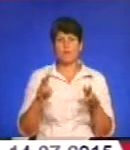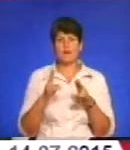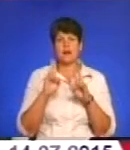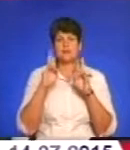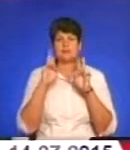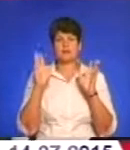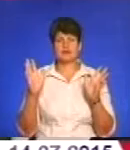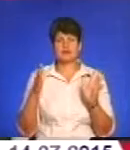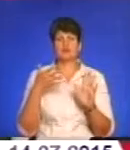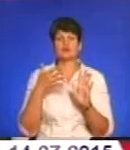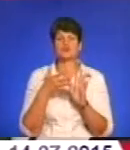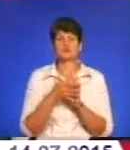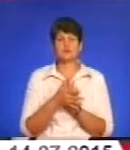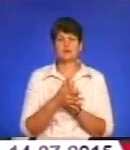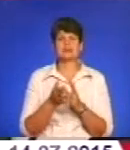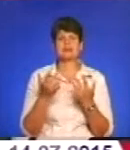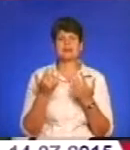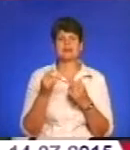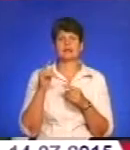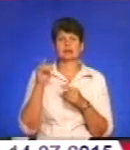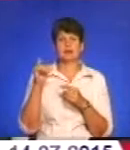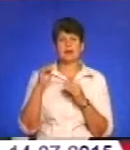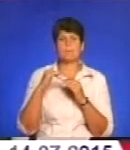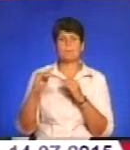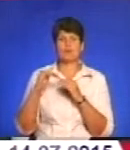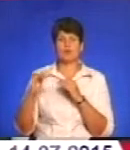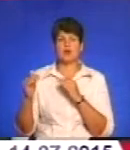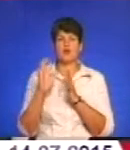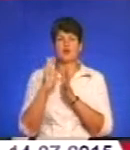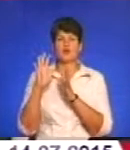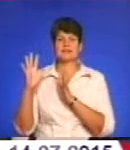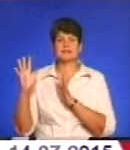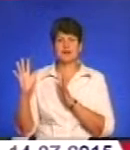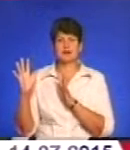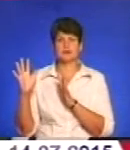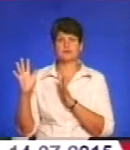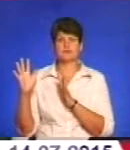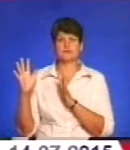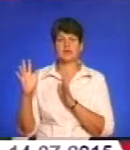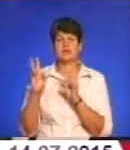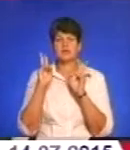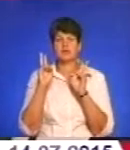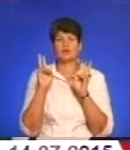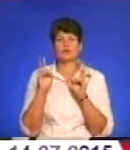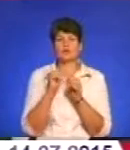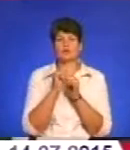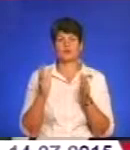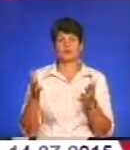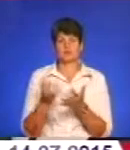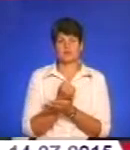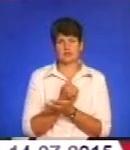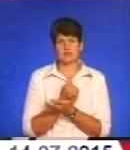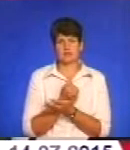Розумієте, скільки там тепер по полях, у лісах, і ніхто мене гадний знайти їх.